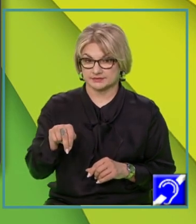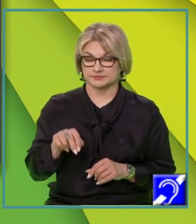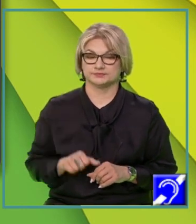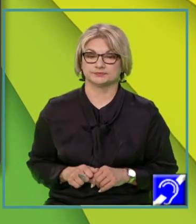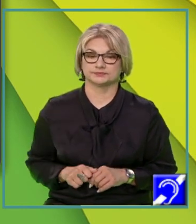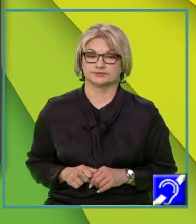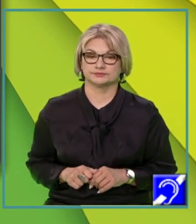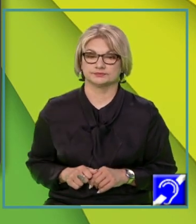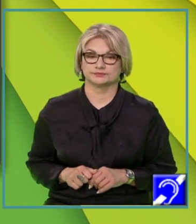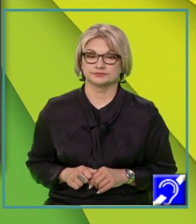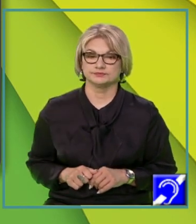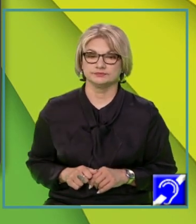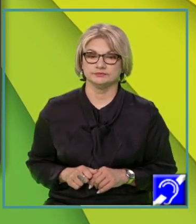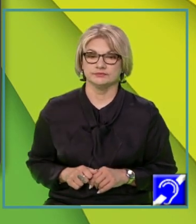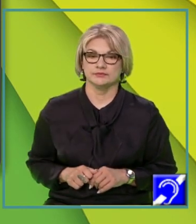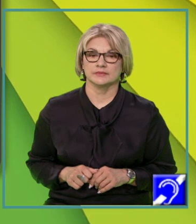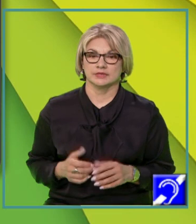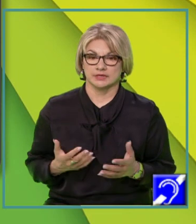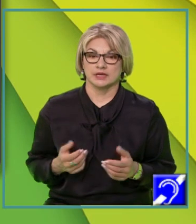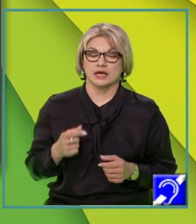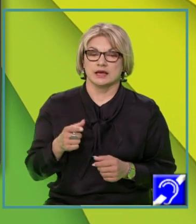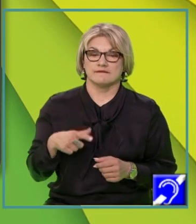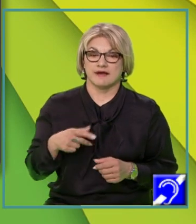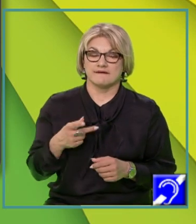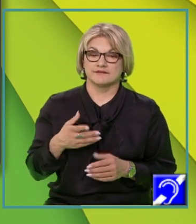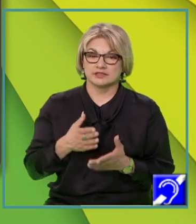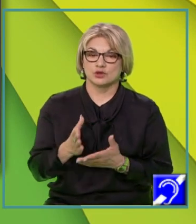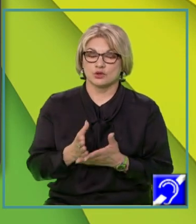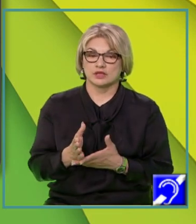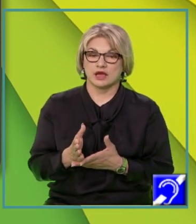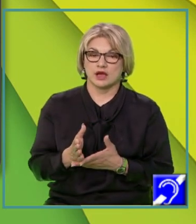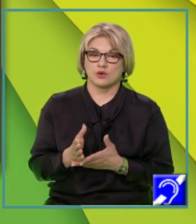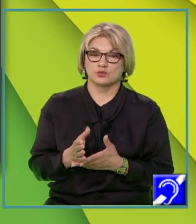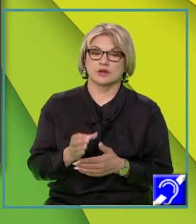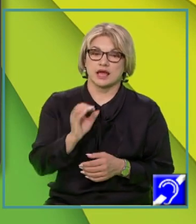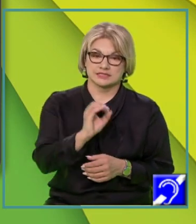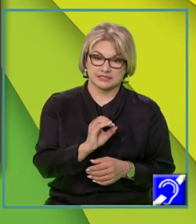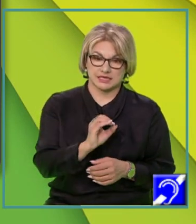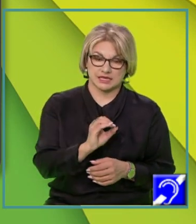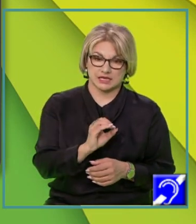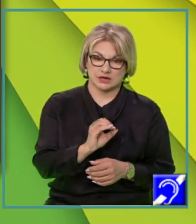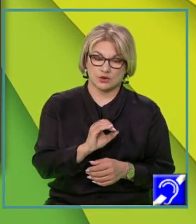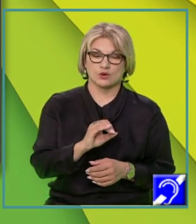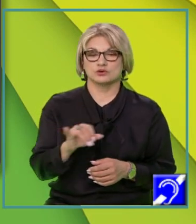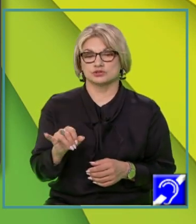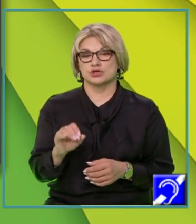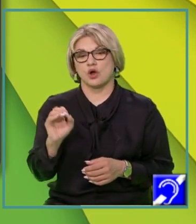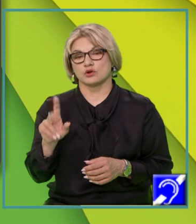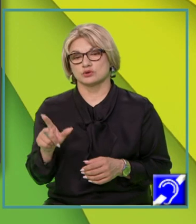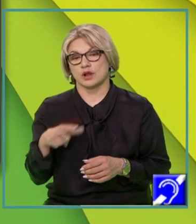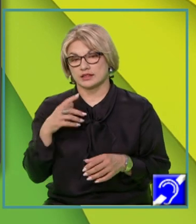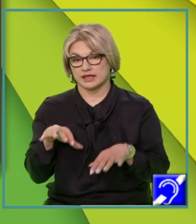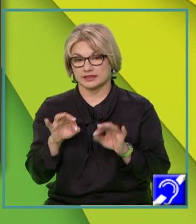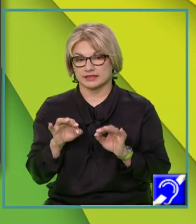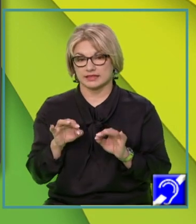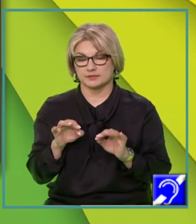Da? Că l-am notat N. Va fi întotdeauna abscisa 0, iar ordonata o vom determina